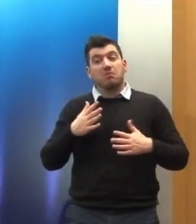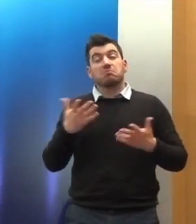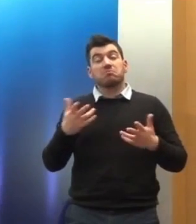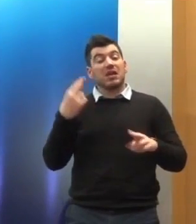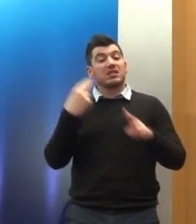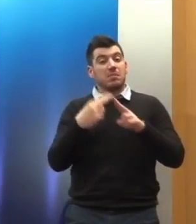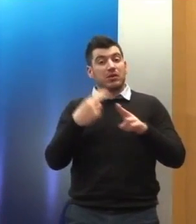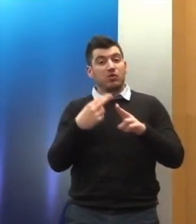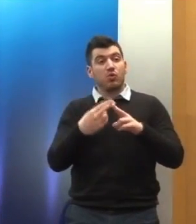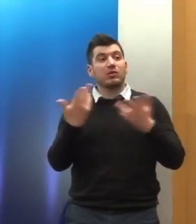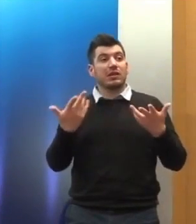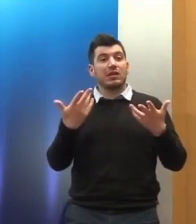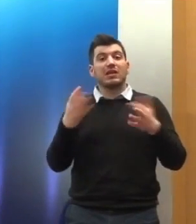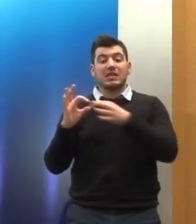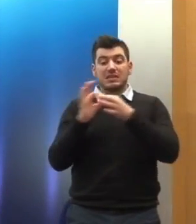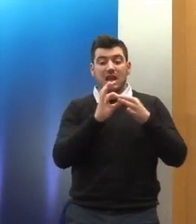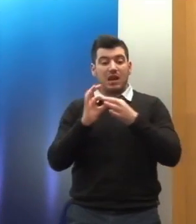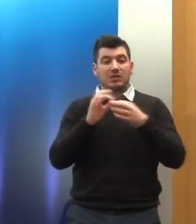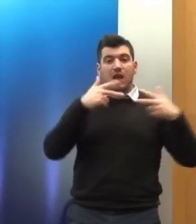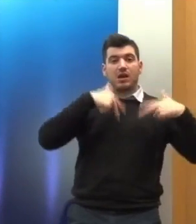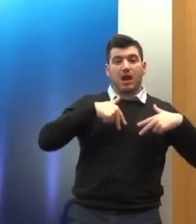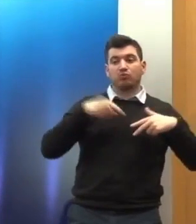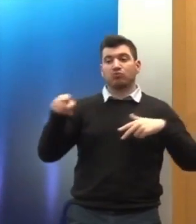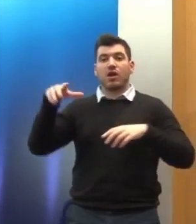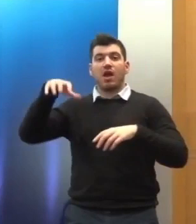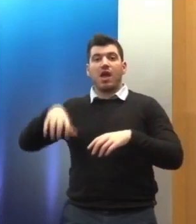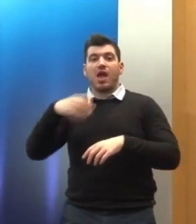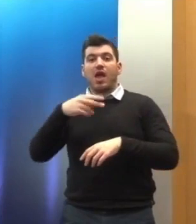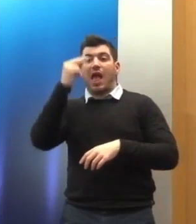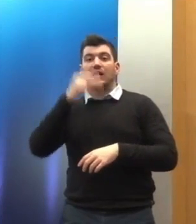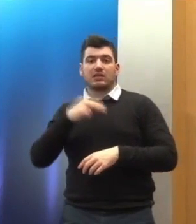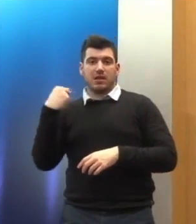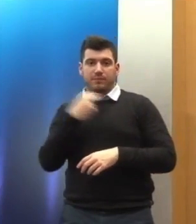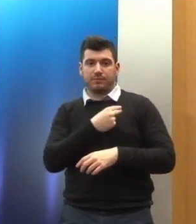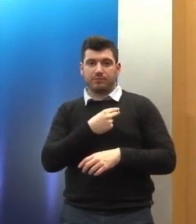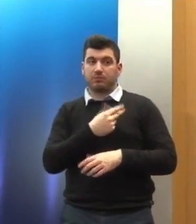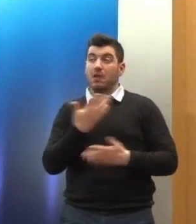ζήτημα των σχέσεων του κράτους με την Εκκλησία. Και αν θέλουμε να είμαστε ειλικρινείς